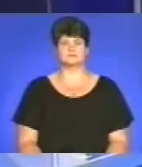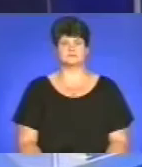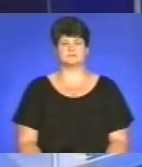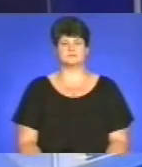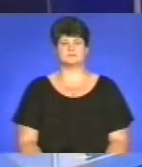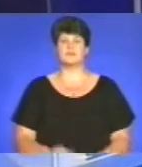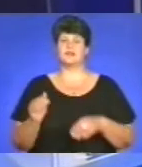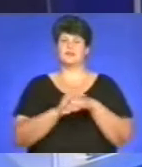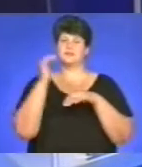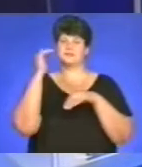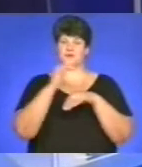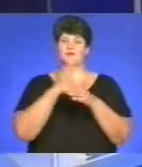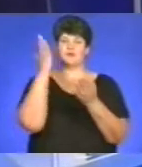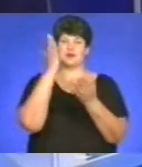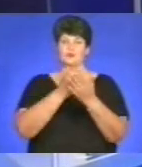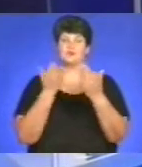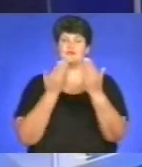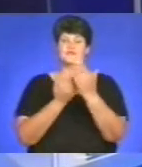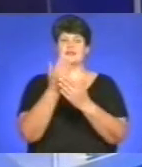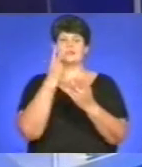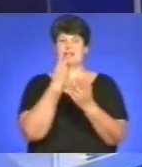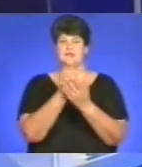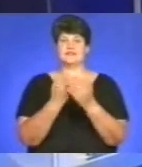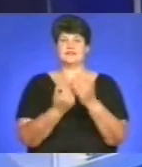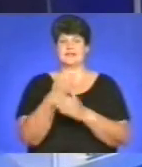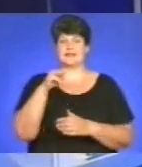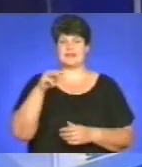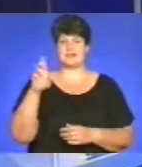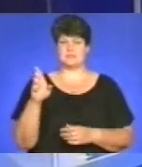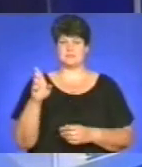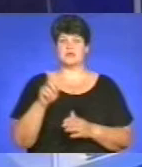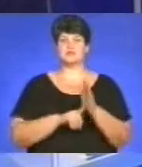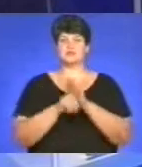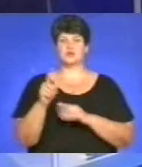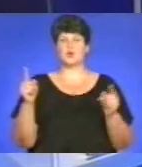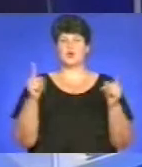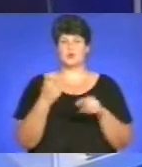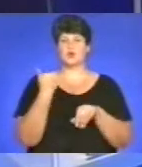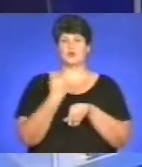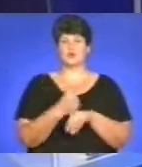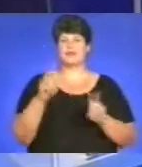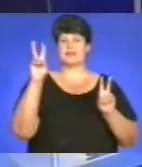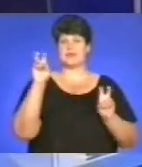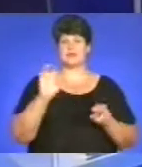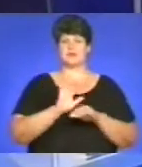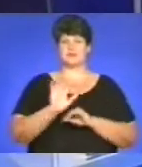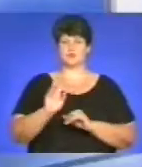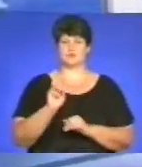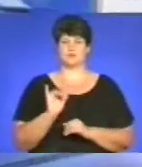Добрий вечір. прямому ефірі ви дивитесь «Звісті ТТБ». Спочатку коротко про головні теми випуску.